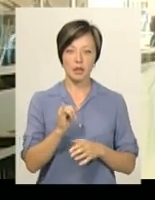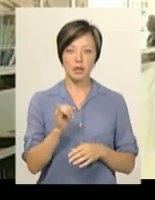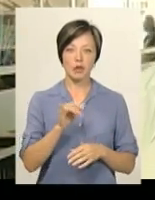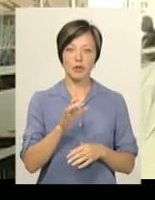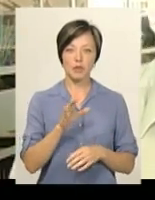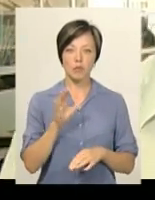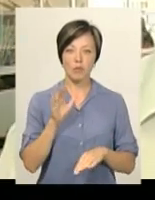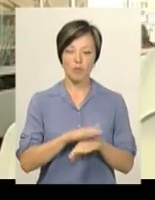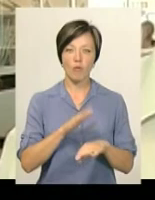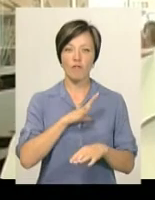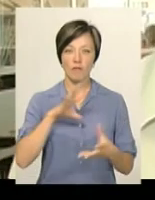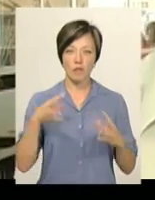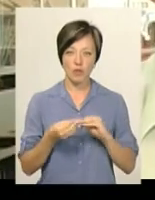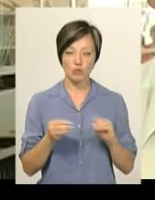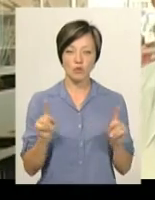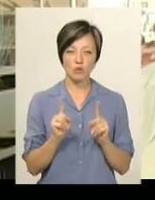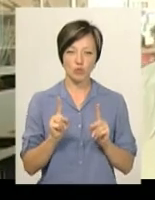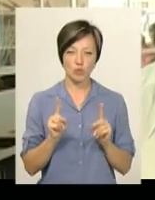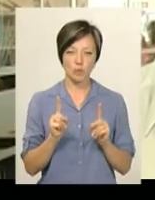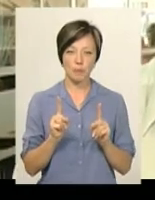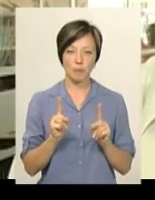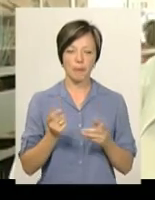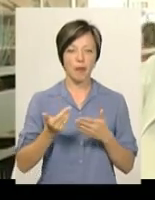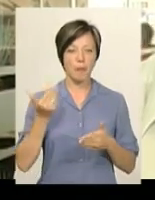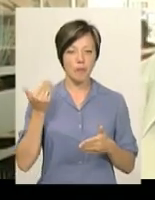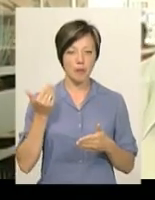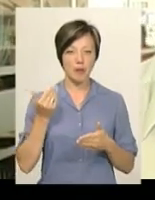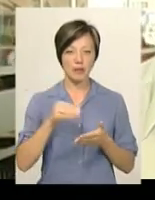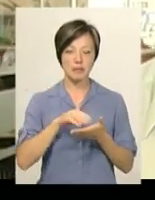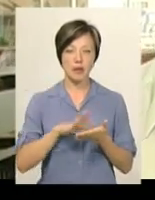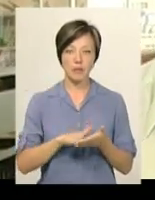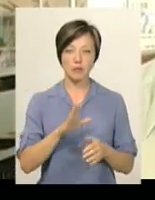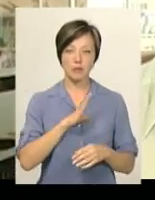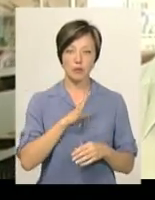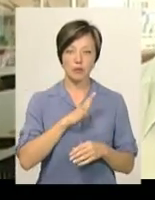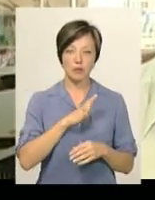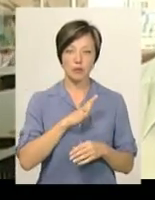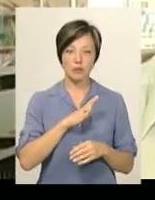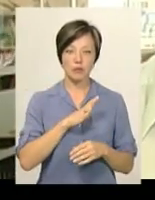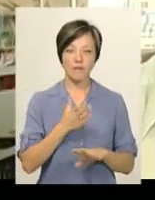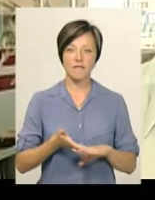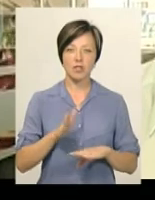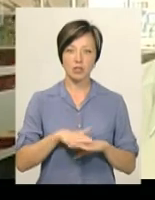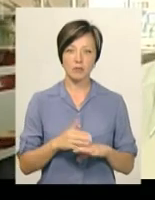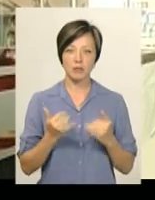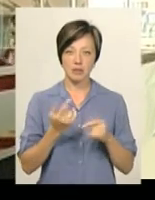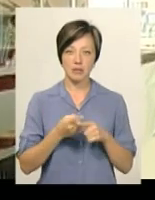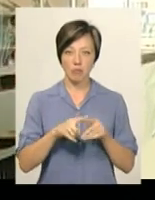І був даний висновок, що попередній запис був дуже важким для